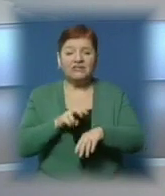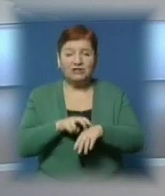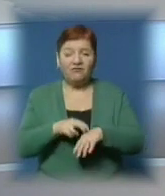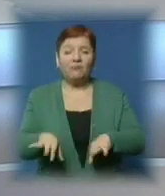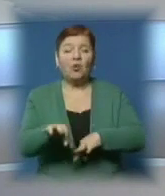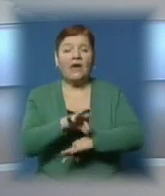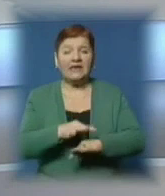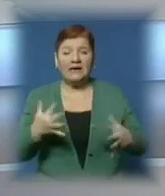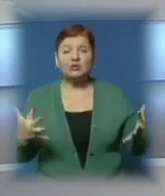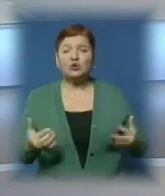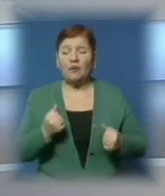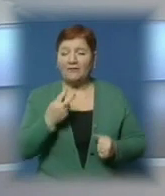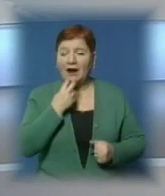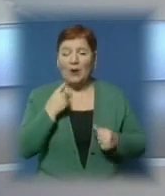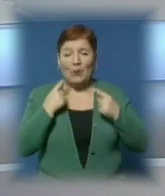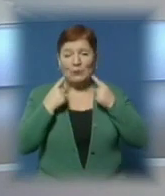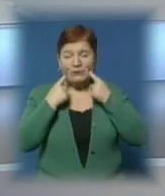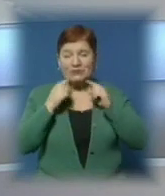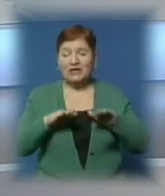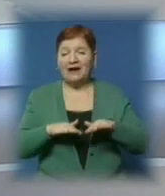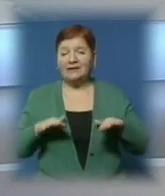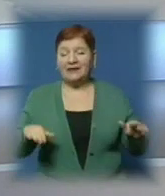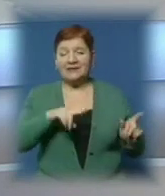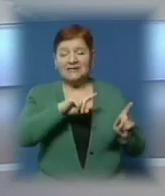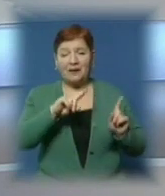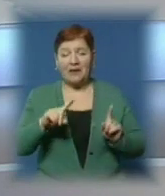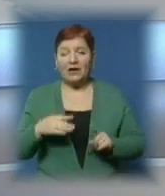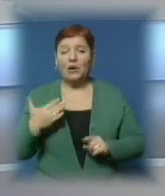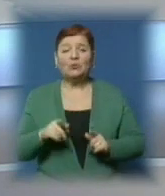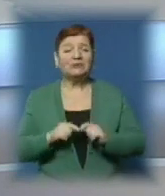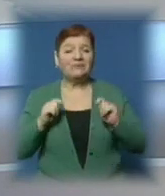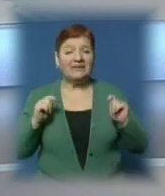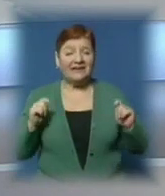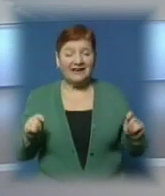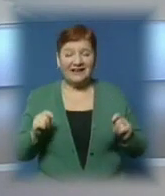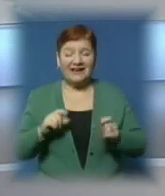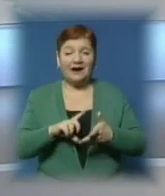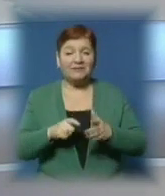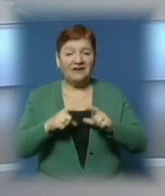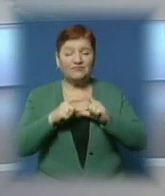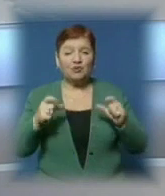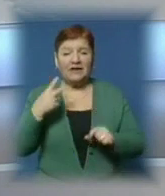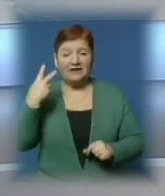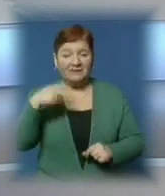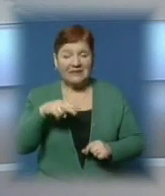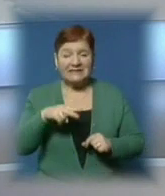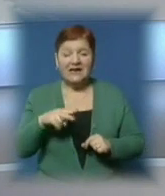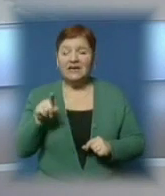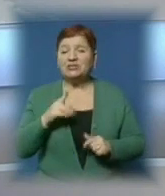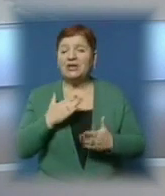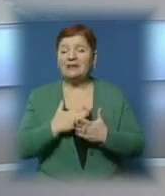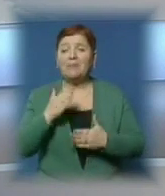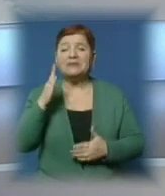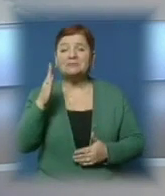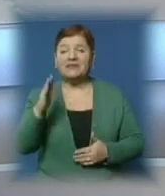проєкту «Здорова усмішка дітей Закарпаття» вже відкрили кабінет у 20-й школі. Як втілюють програму в життя та чи є